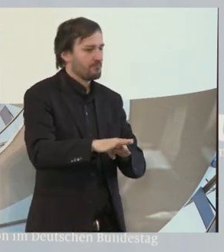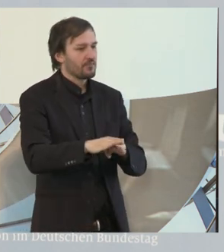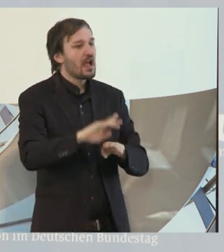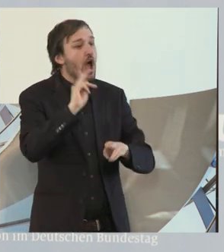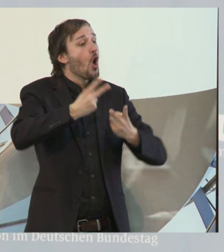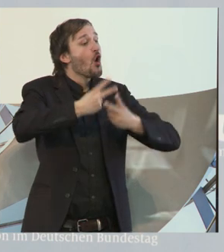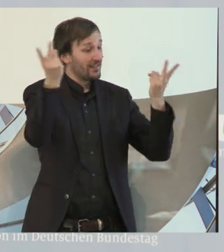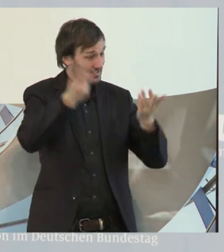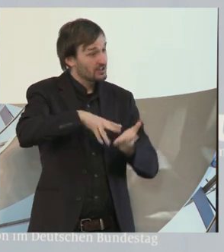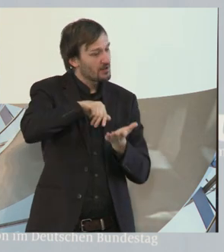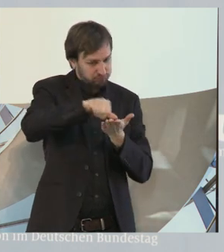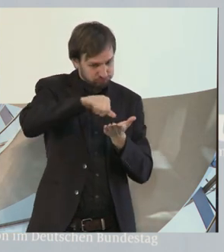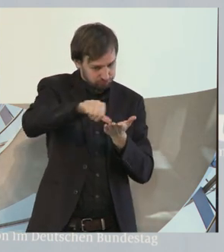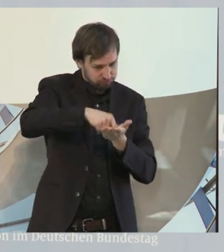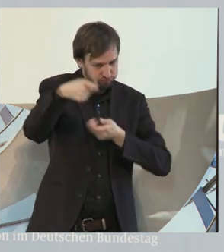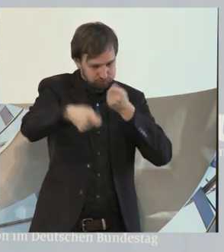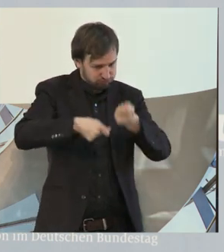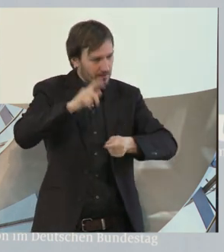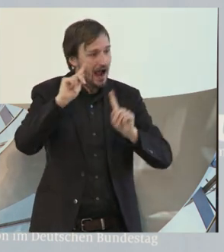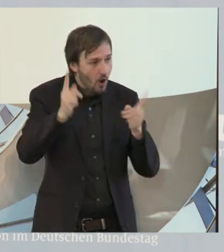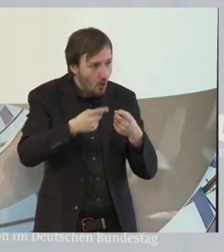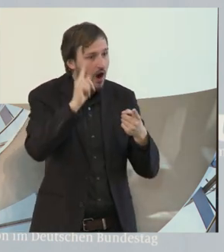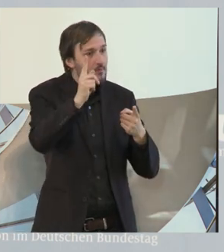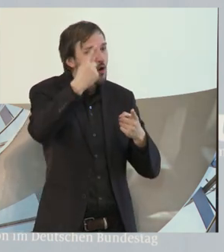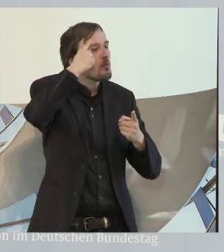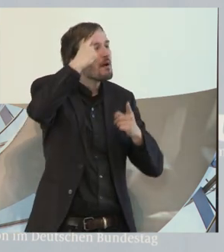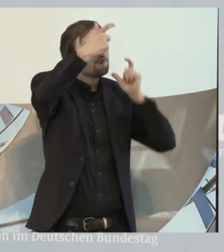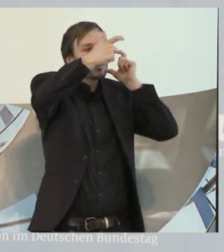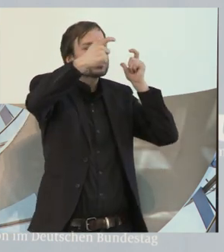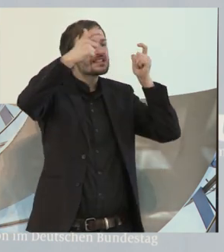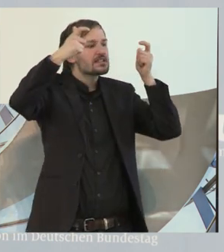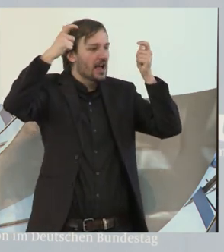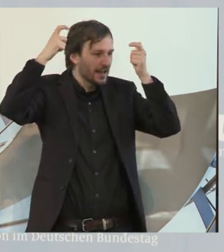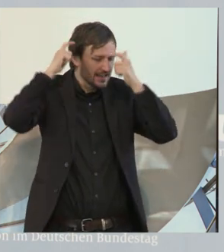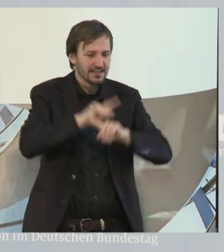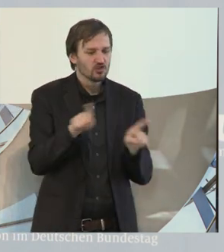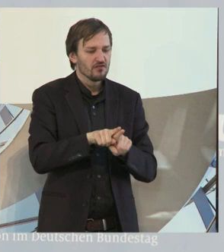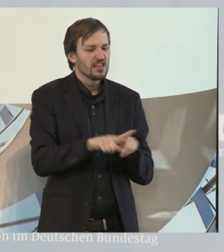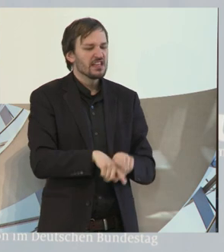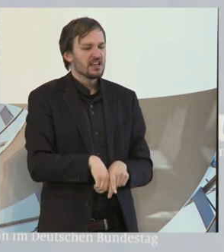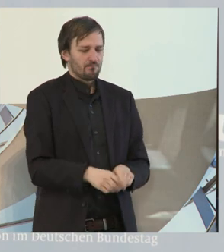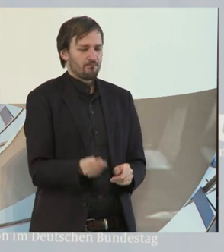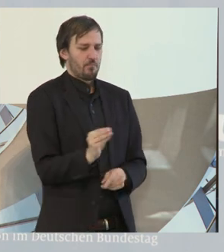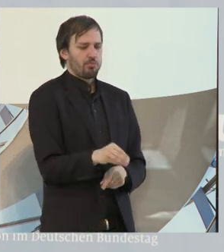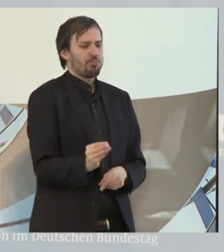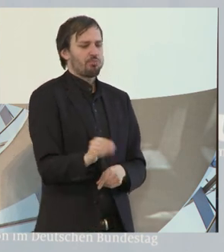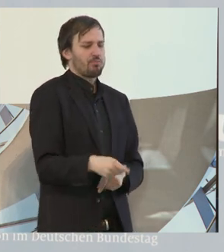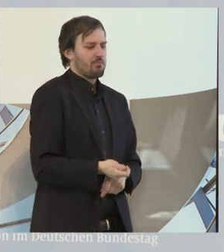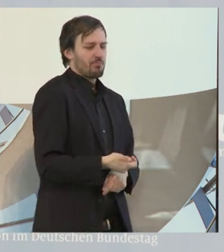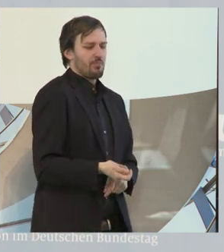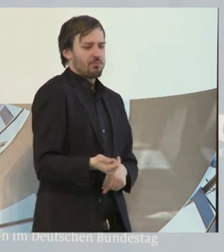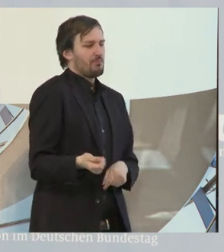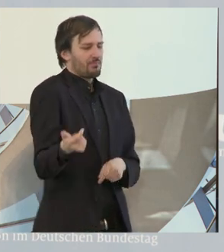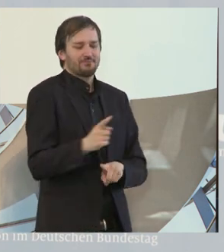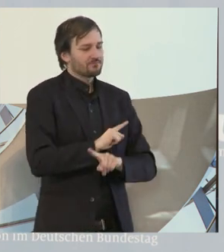angeht, was das Bewusstsein angeht, dass es nicht um Almosen geht oder um Zugeständnisse, sondern um